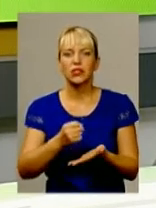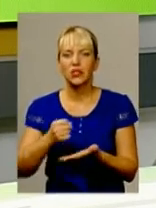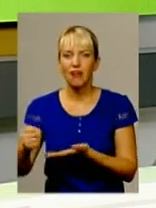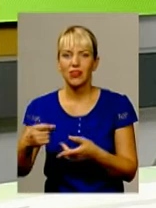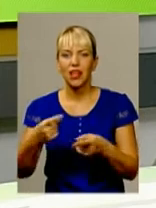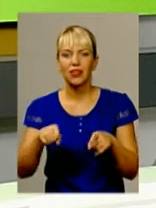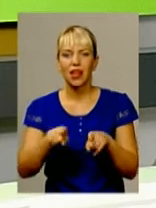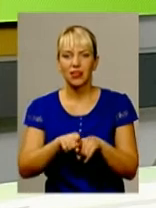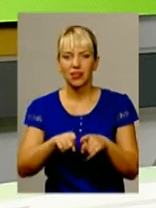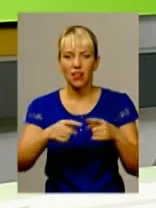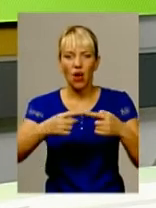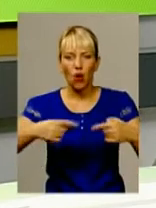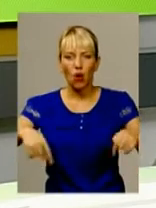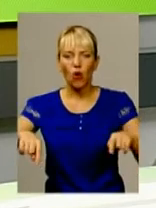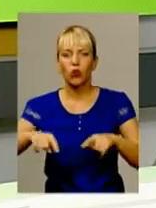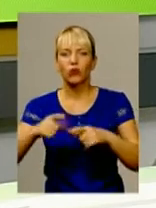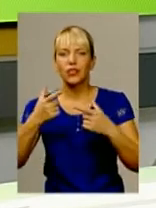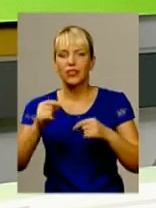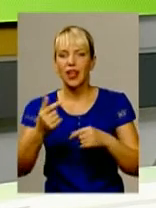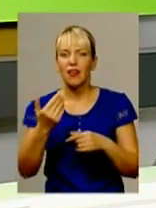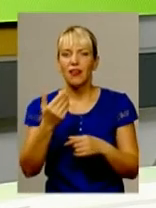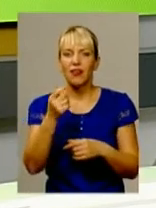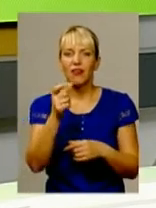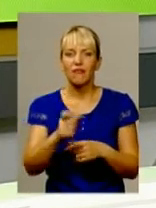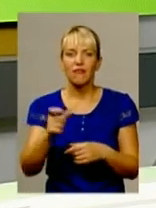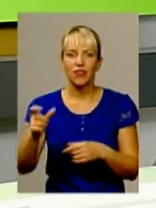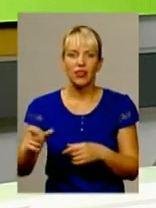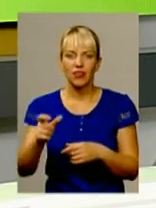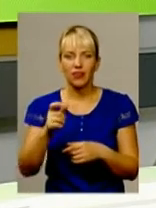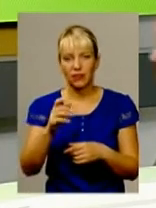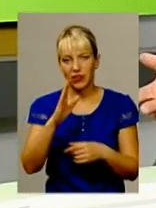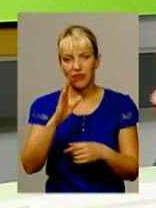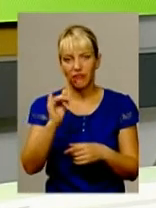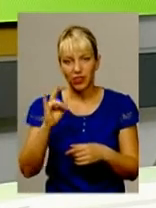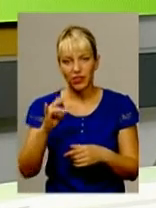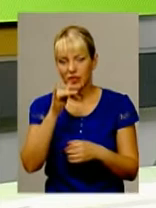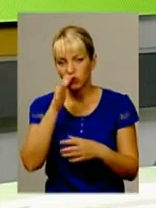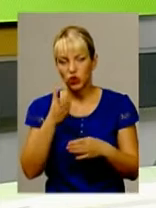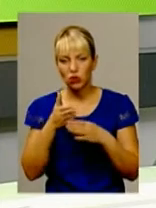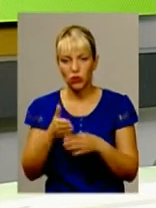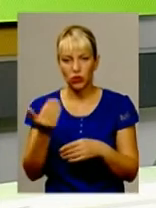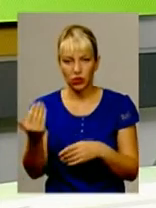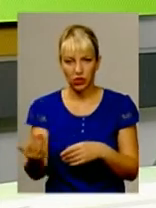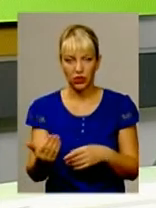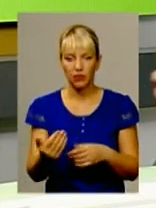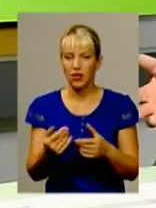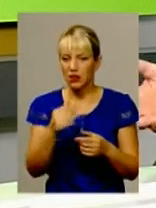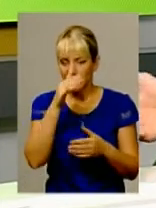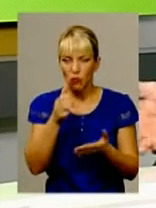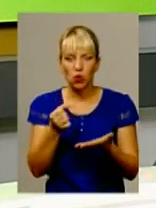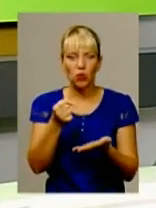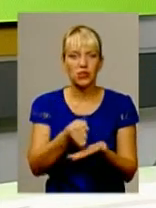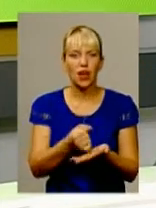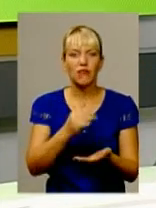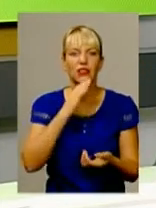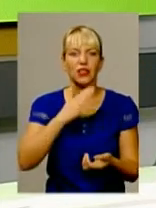де він не зможе їм допомогти. Вряд чи він їх поставить на свій округ, де він народний депутат, чи на округ свого